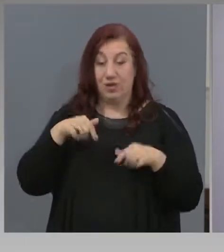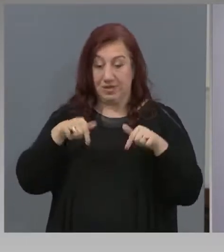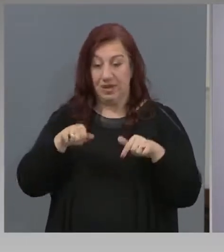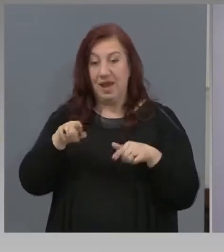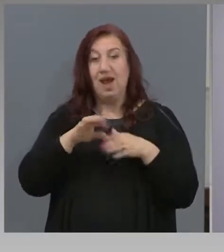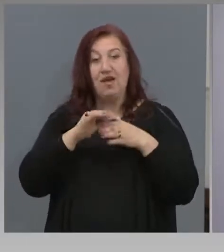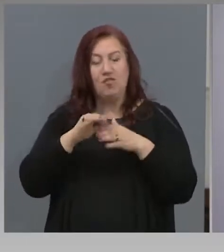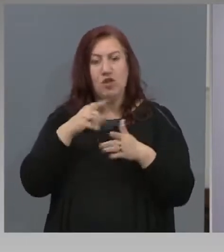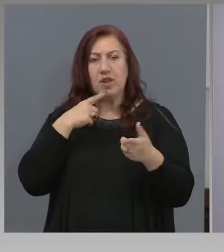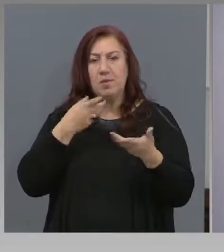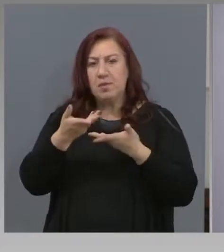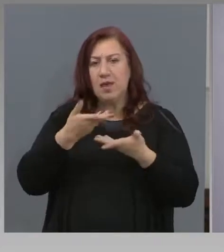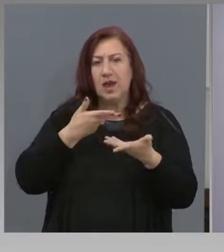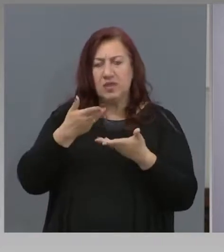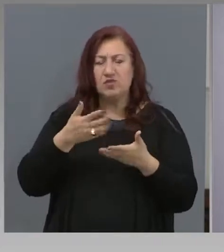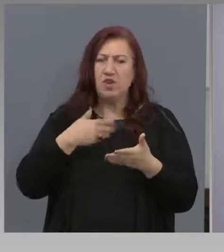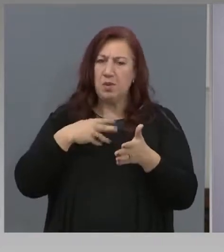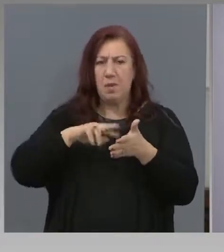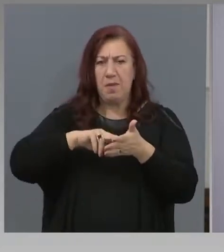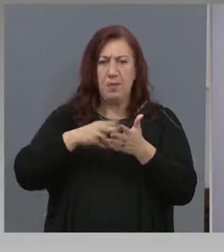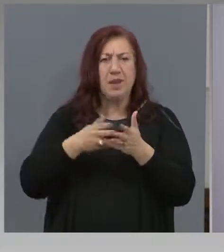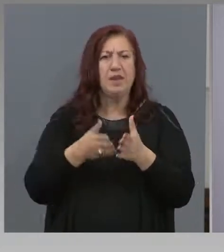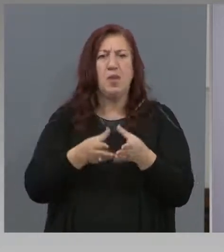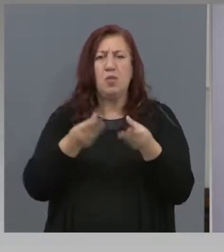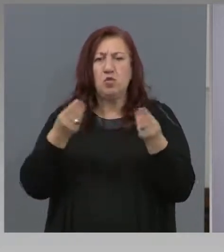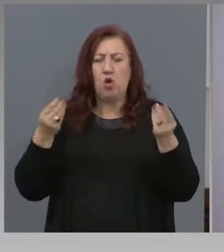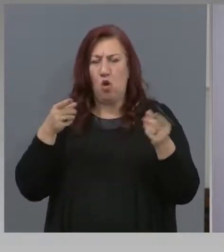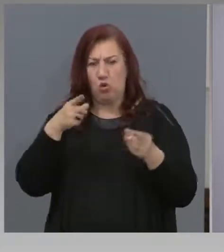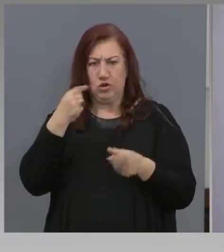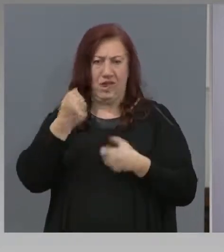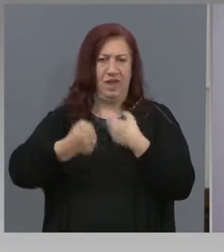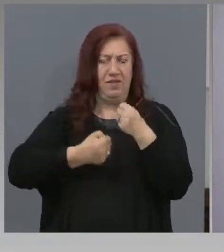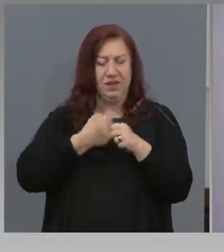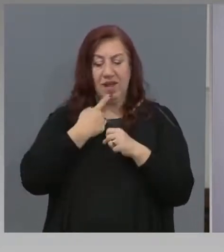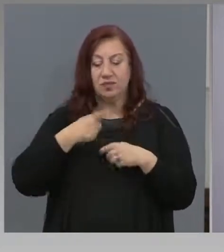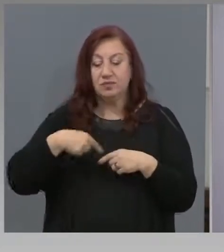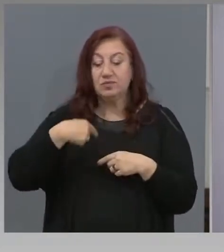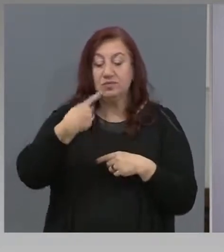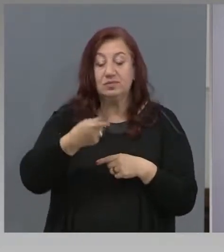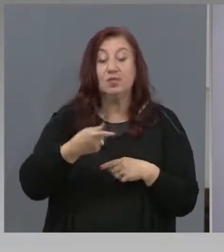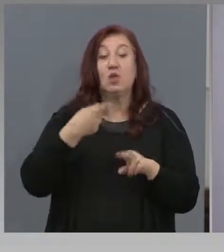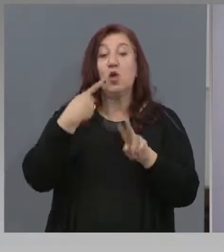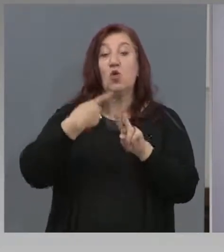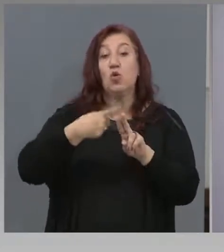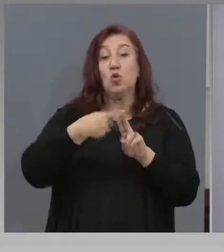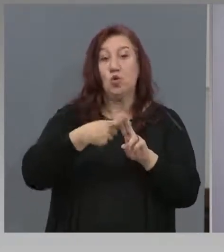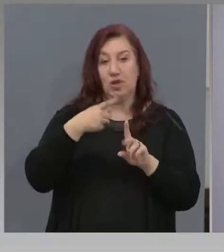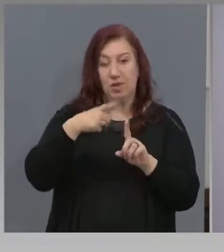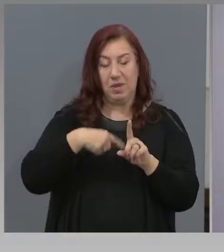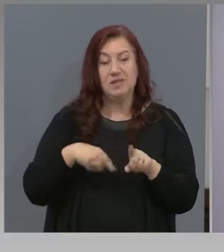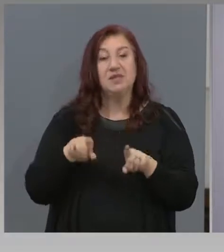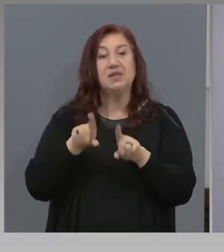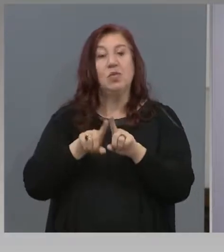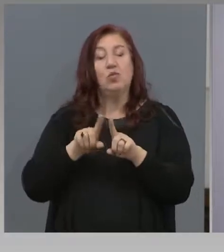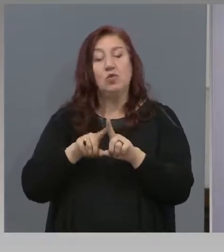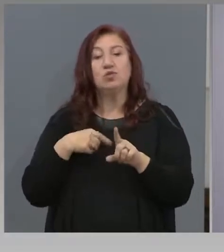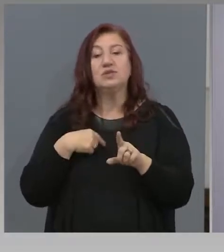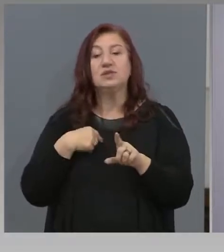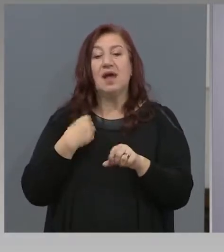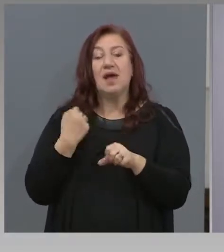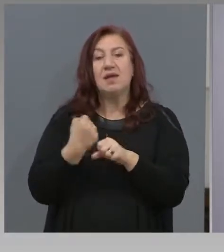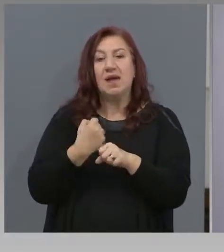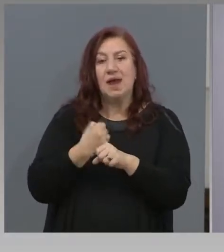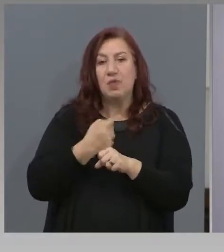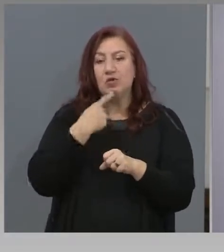планиране множество такива дейности по интереси по принцип за июния месец, както и дейности за преодоляване на образователни